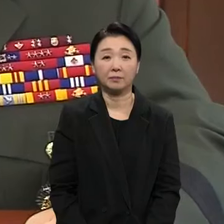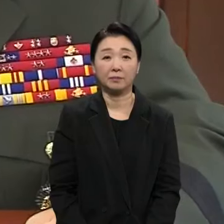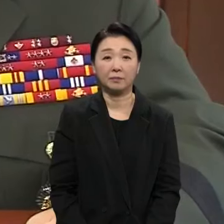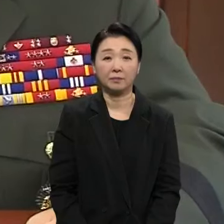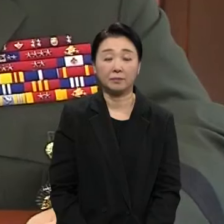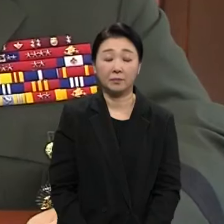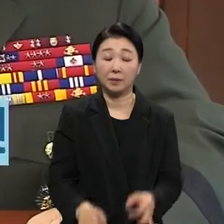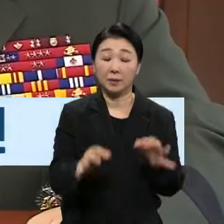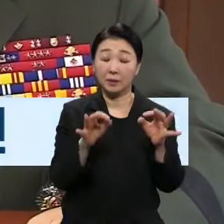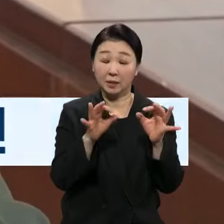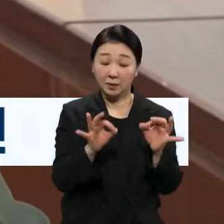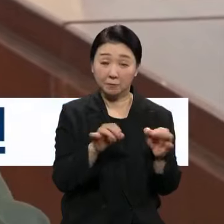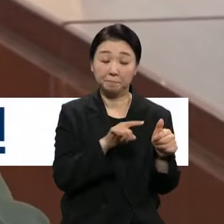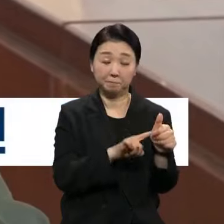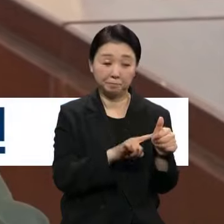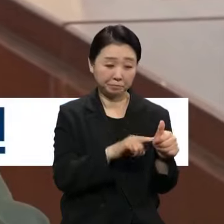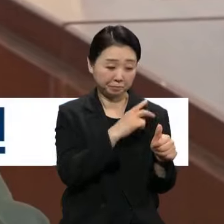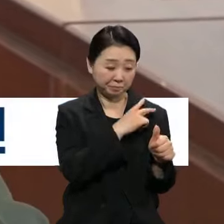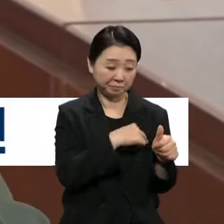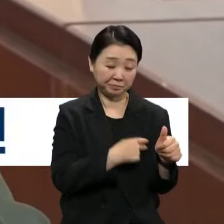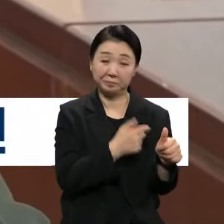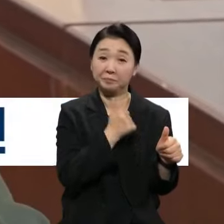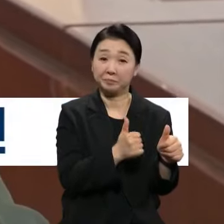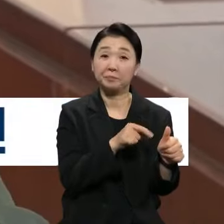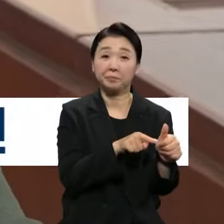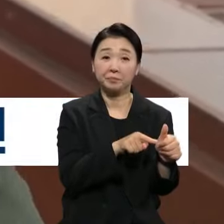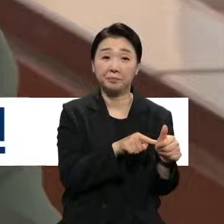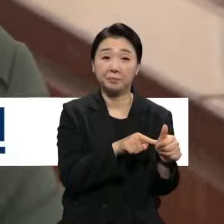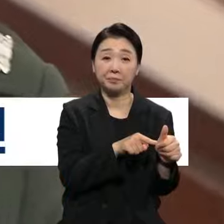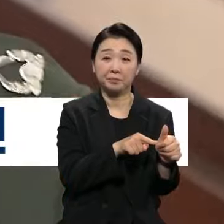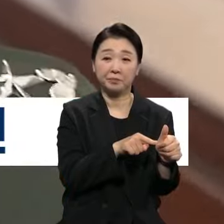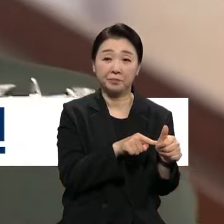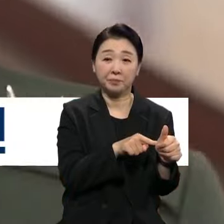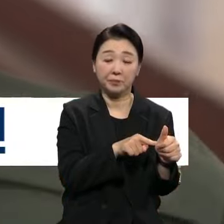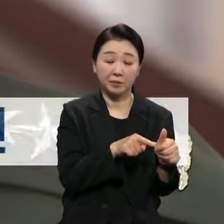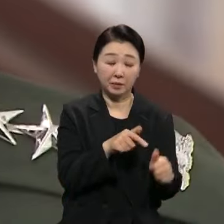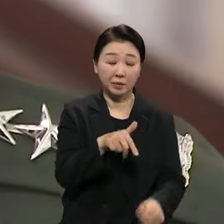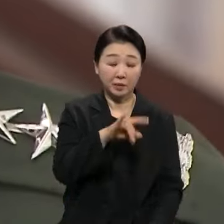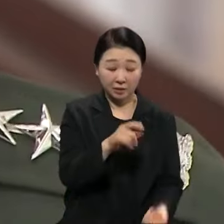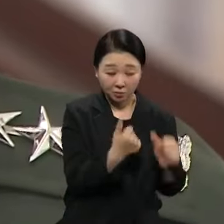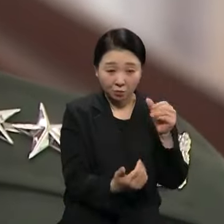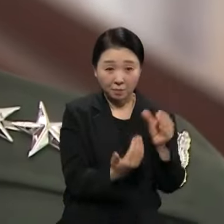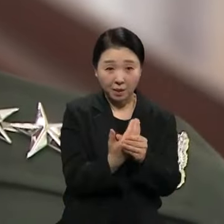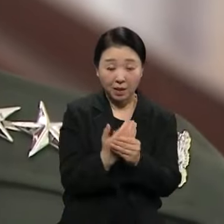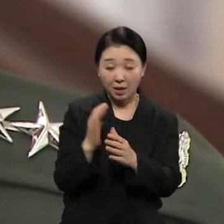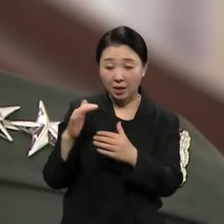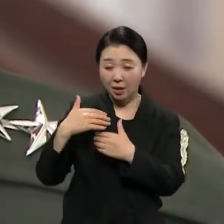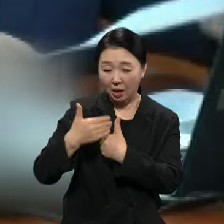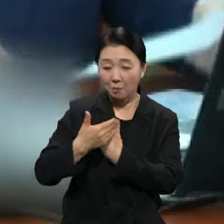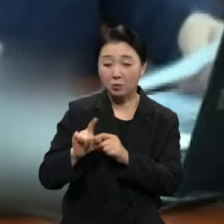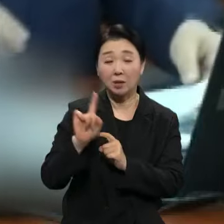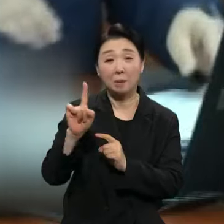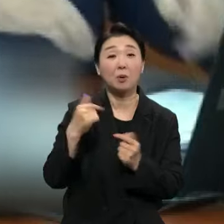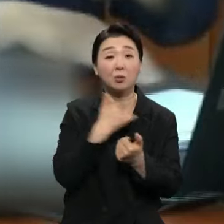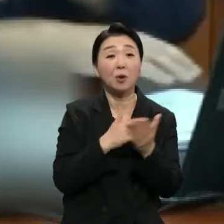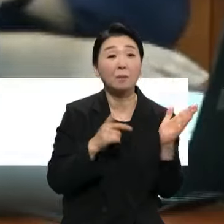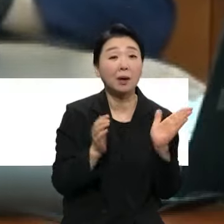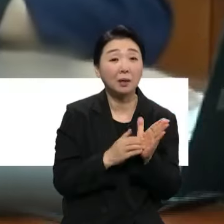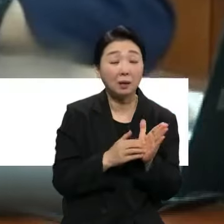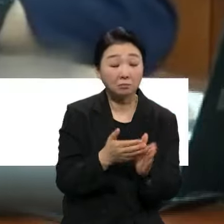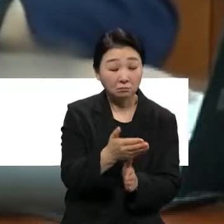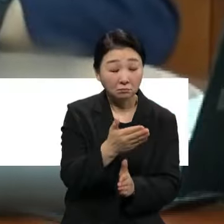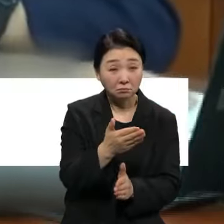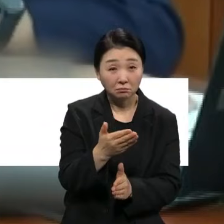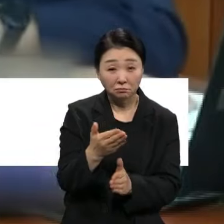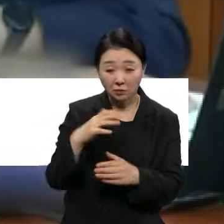김계환 해병대 사령관은 국회에서 최상병 순직 사건 국면에서 안보실과 딱 한 번 통화했다고 했습니다. 사령관님은